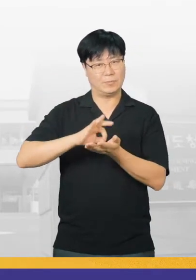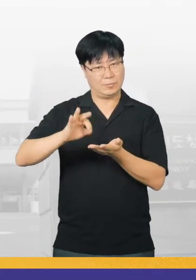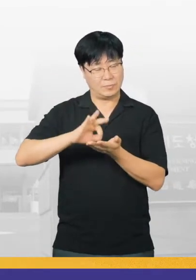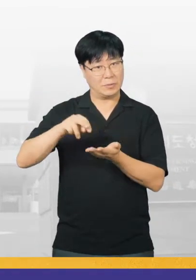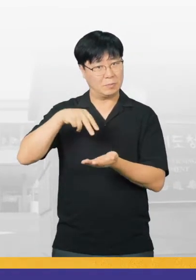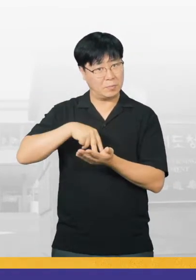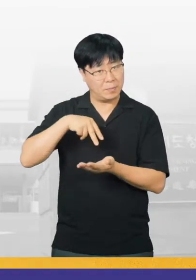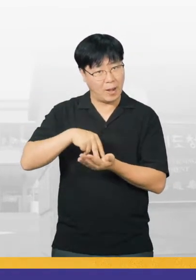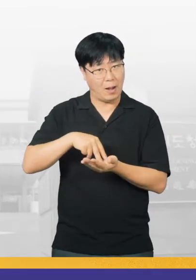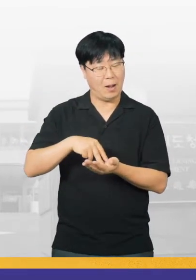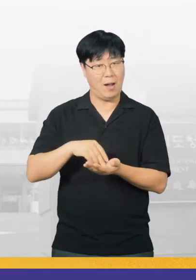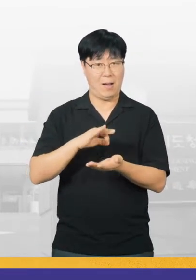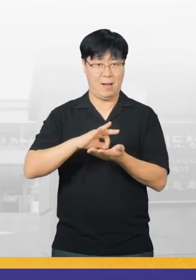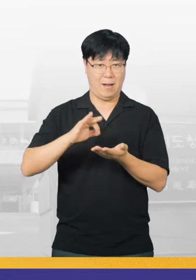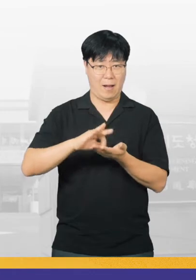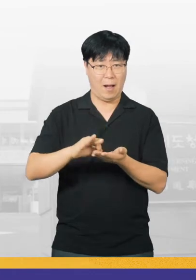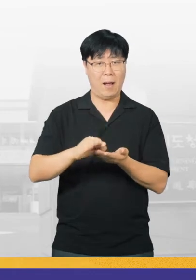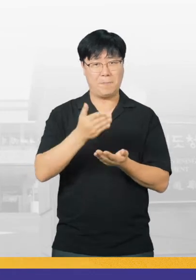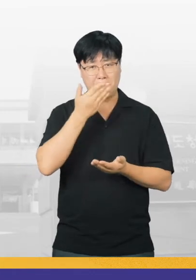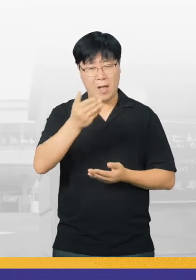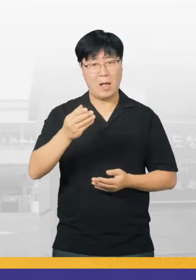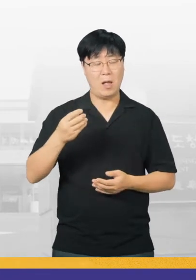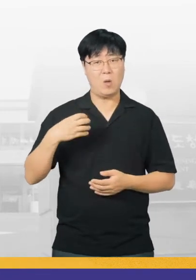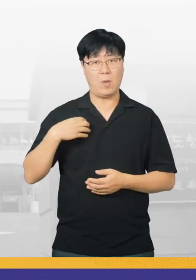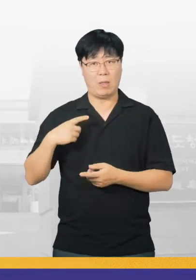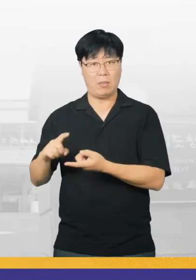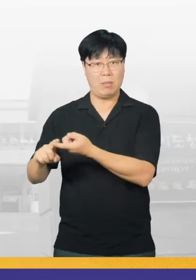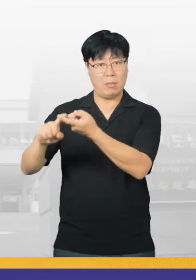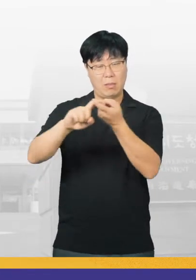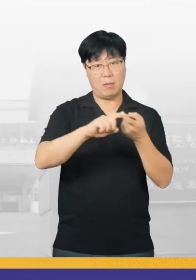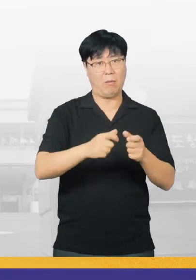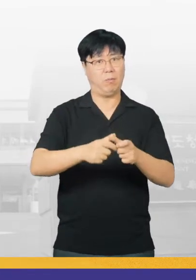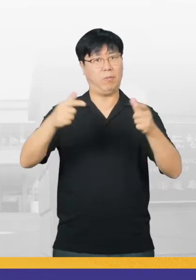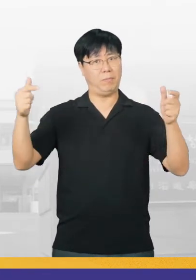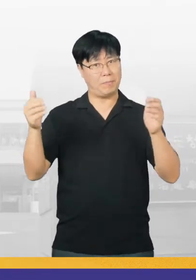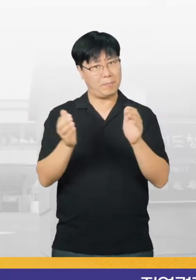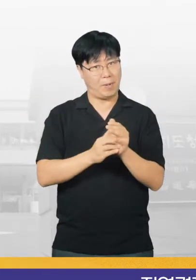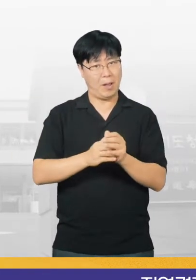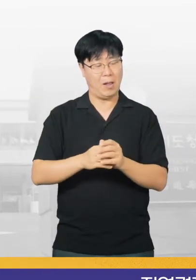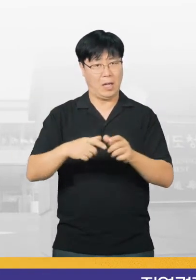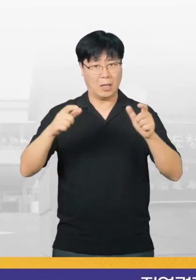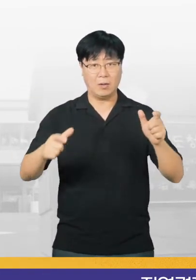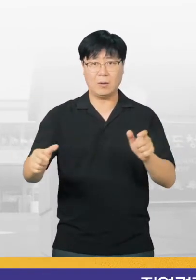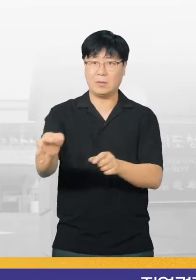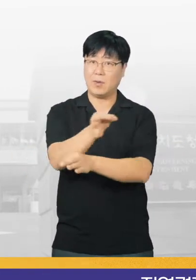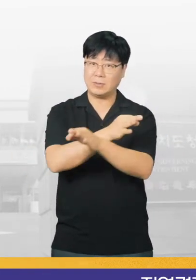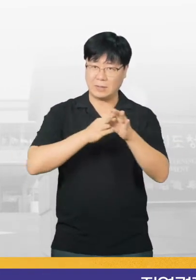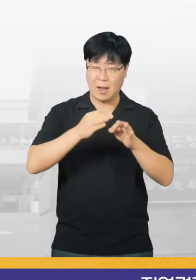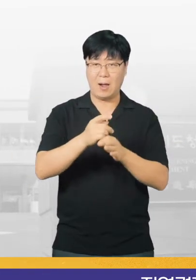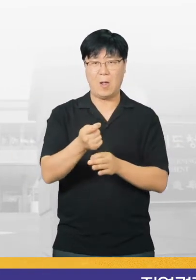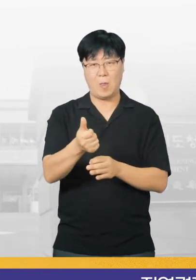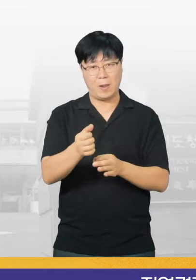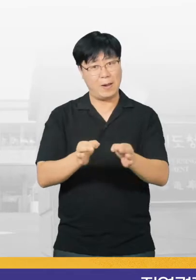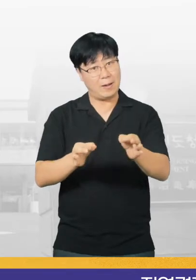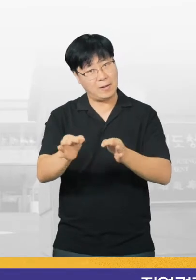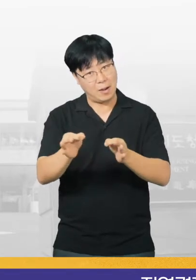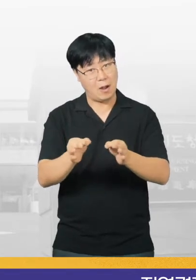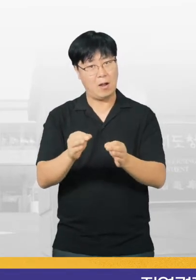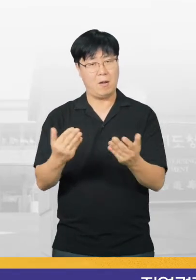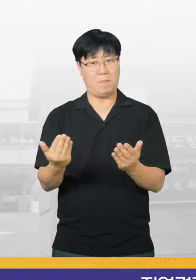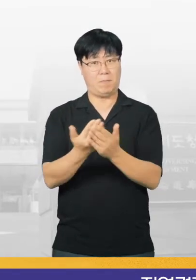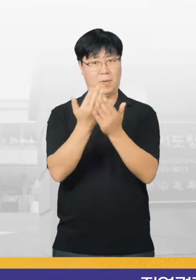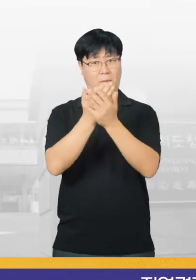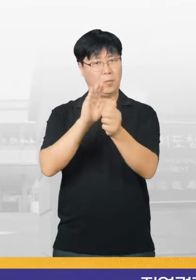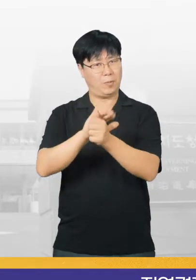이용자로서 이용 가능한 가맹점이 늘어났거든요. 지역경제와 소상공인의 발전에